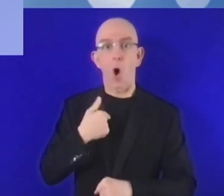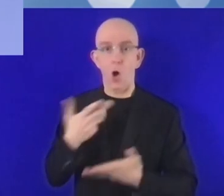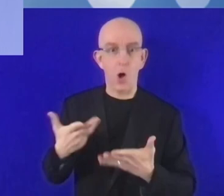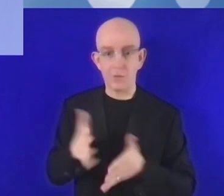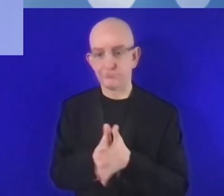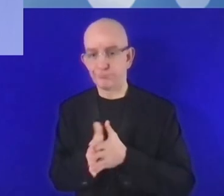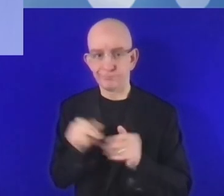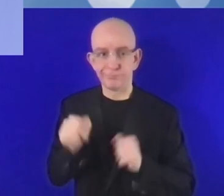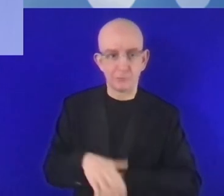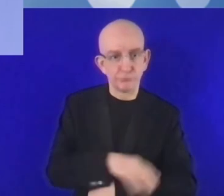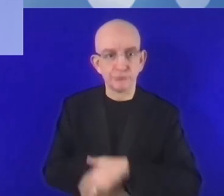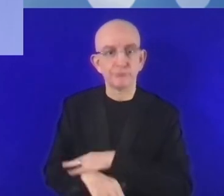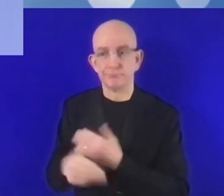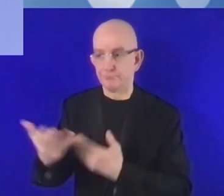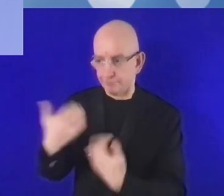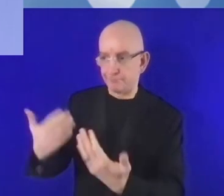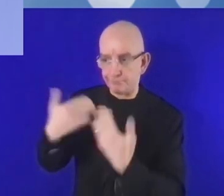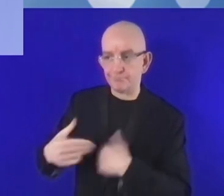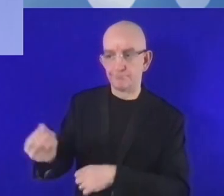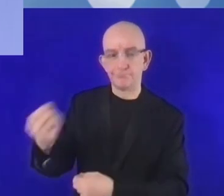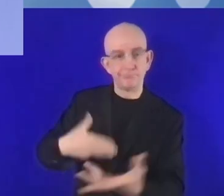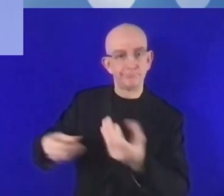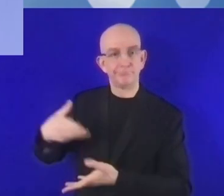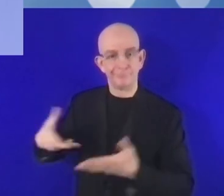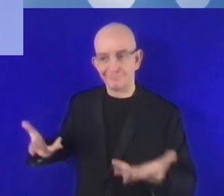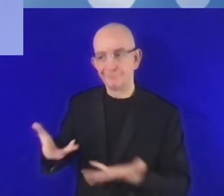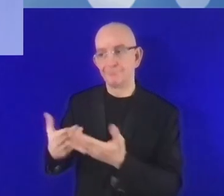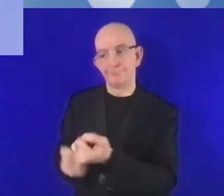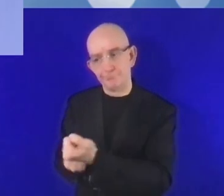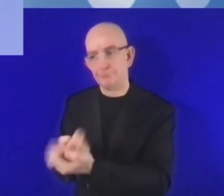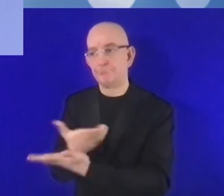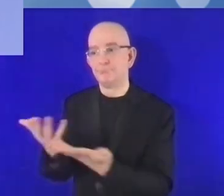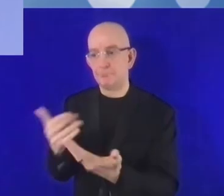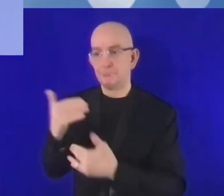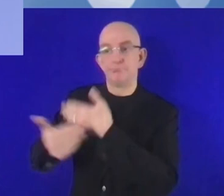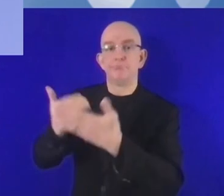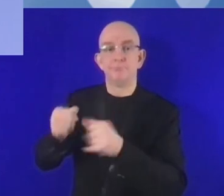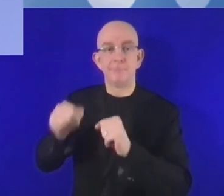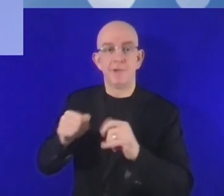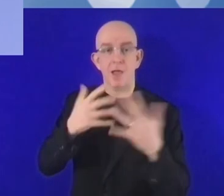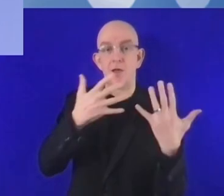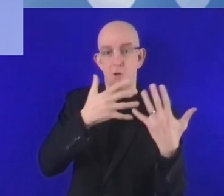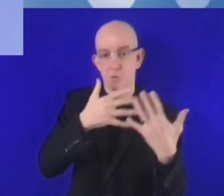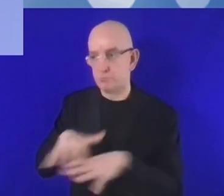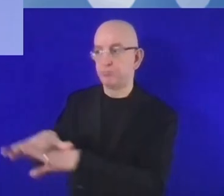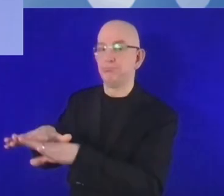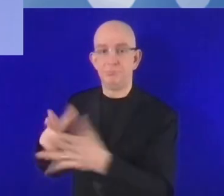يجب أن نحل بأن مثل هذه الستارتاب